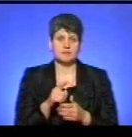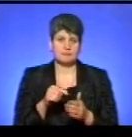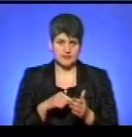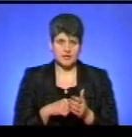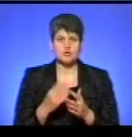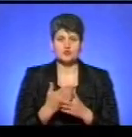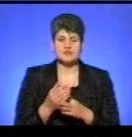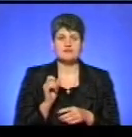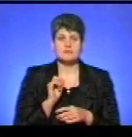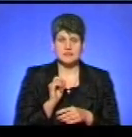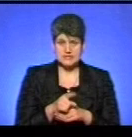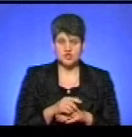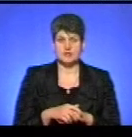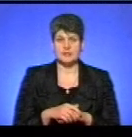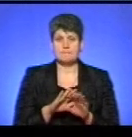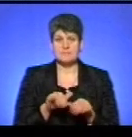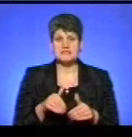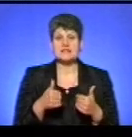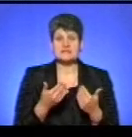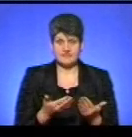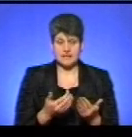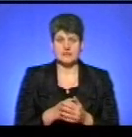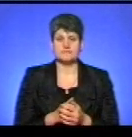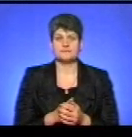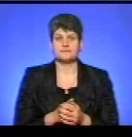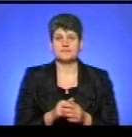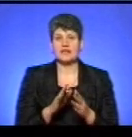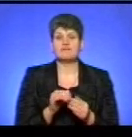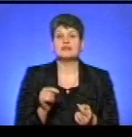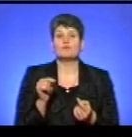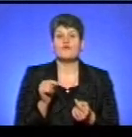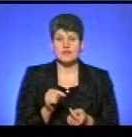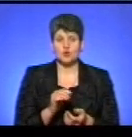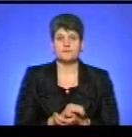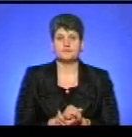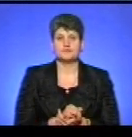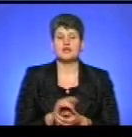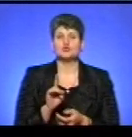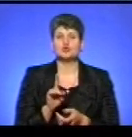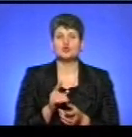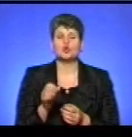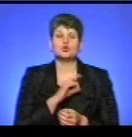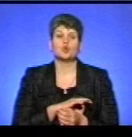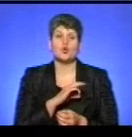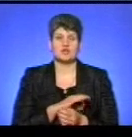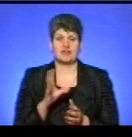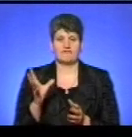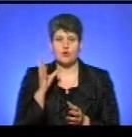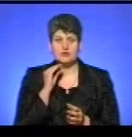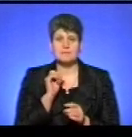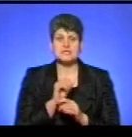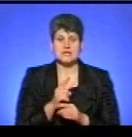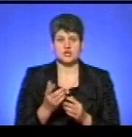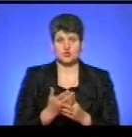субсидії вам призначили після звернення. І відповідно, щодо доходів, які враховані для призначення